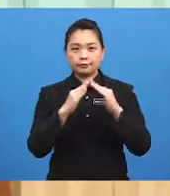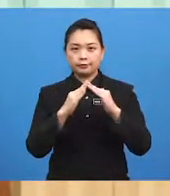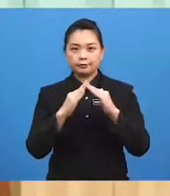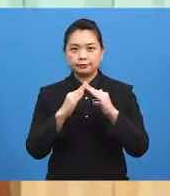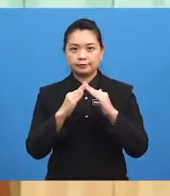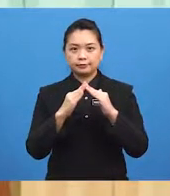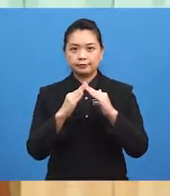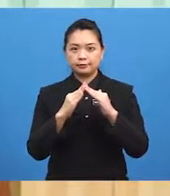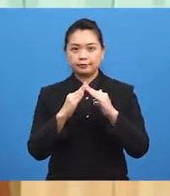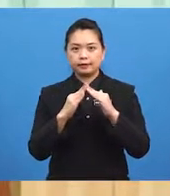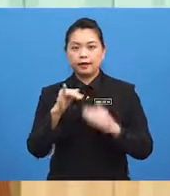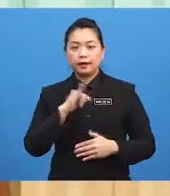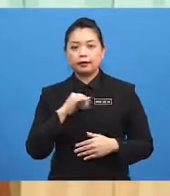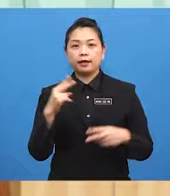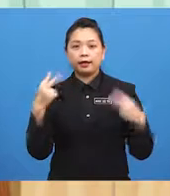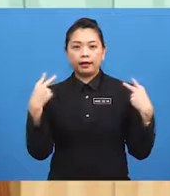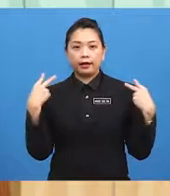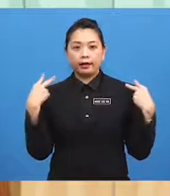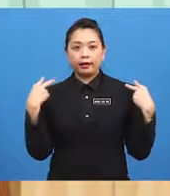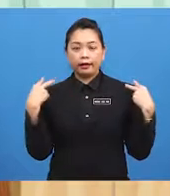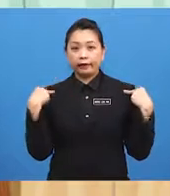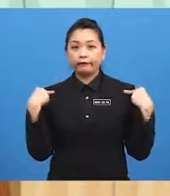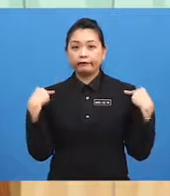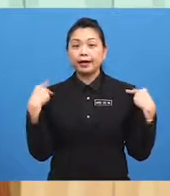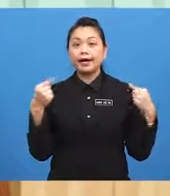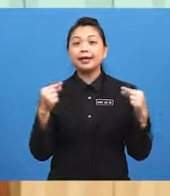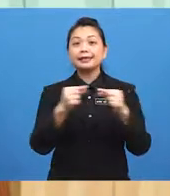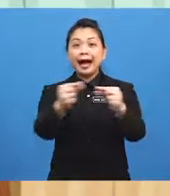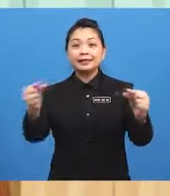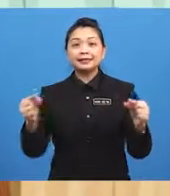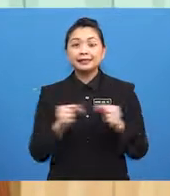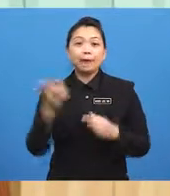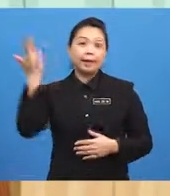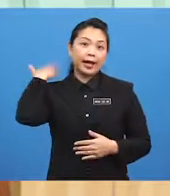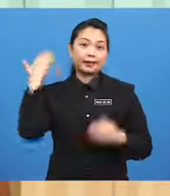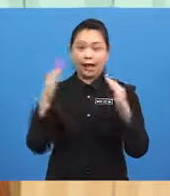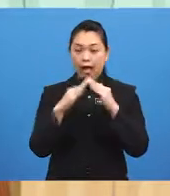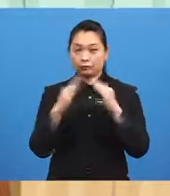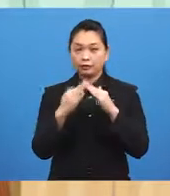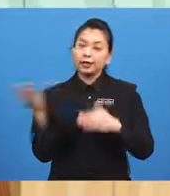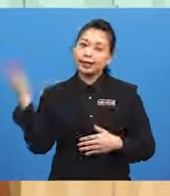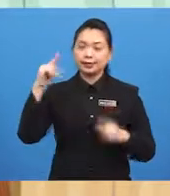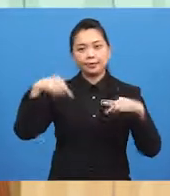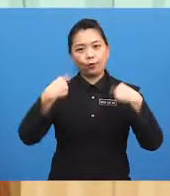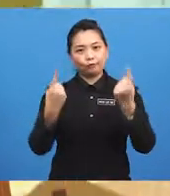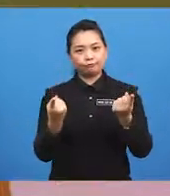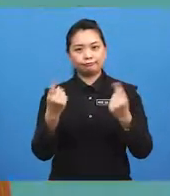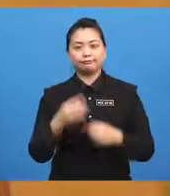Hmm... I have a garden... ...behind the house. Let's go to the garden.